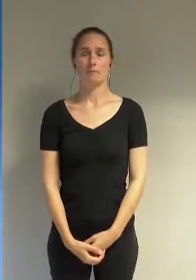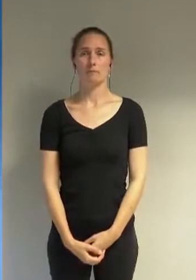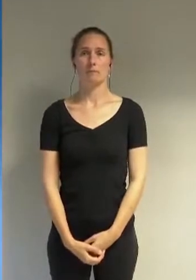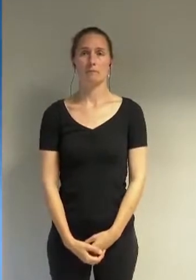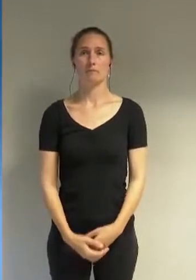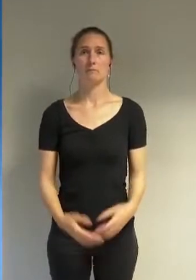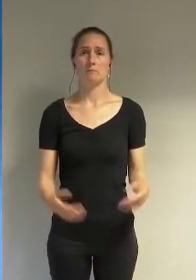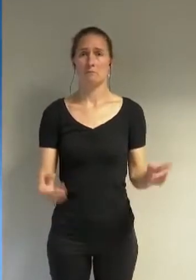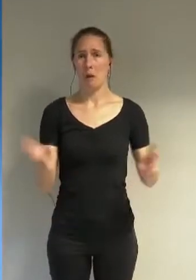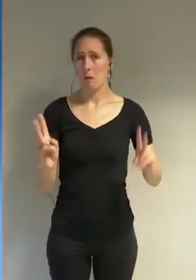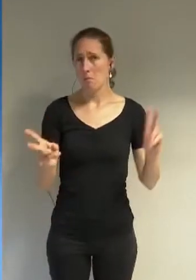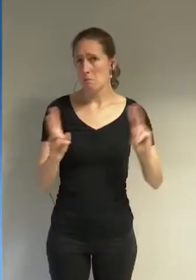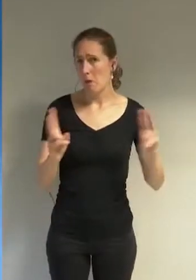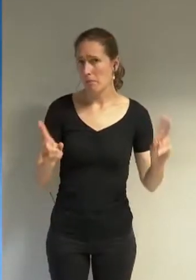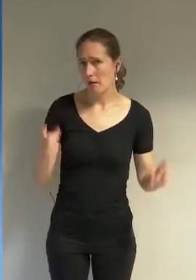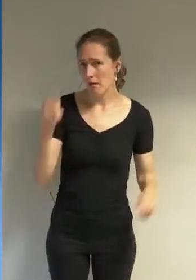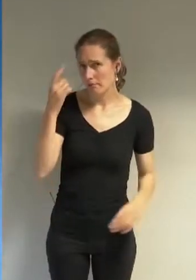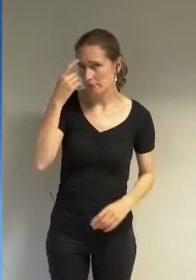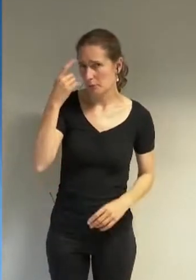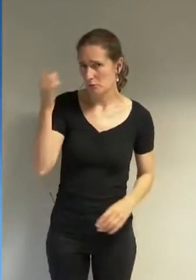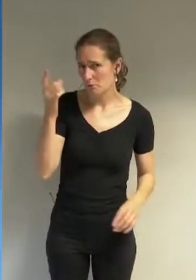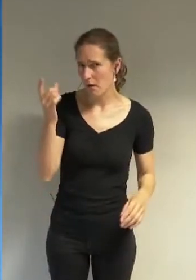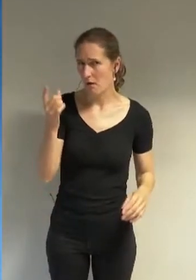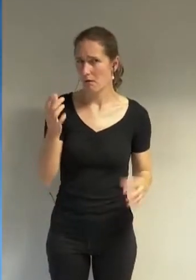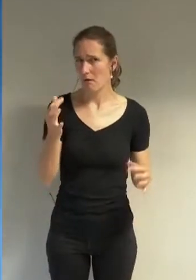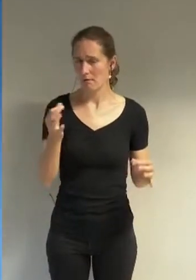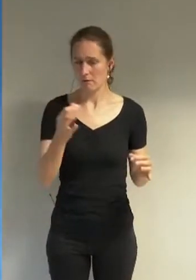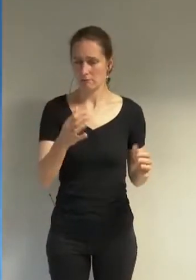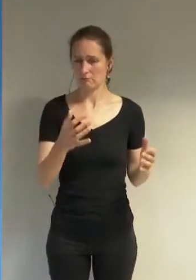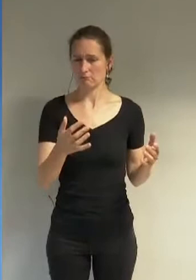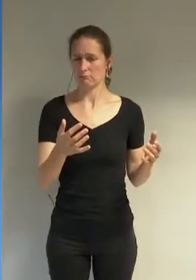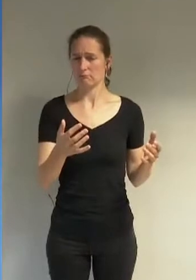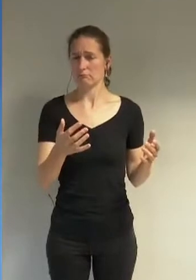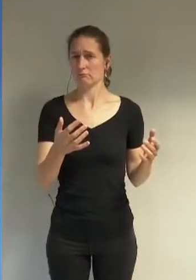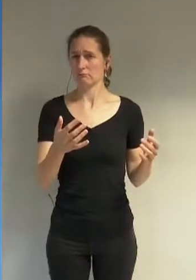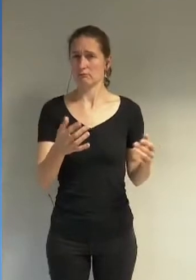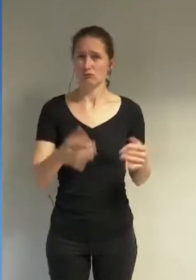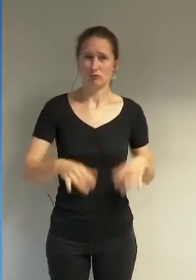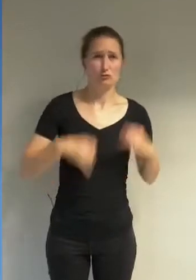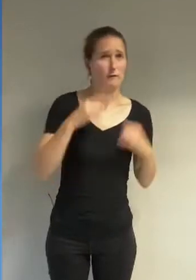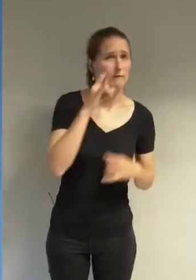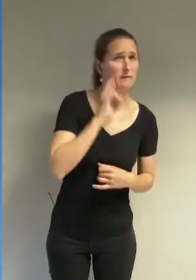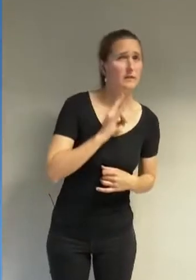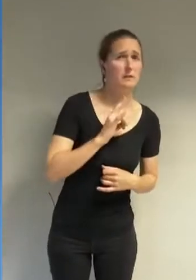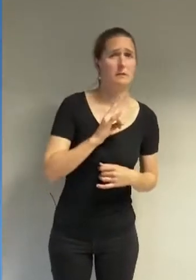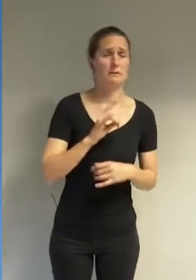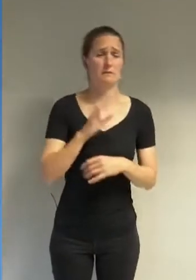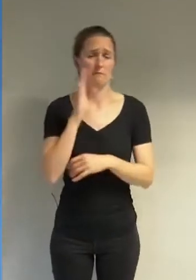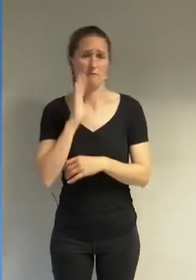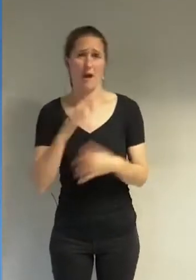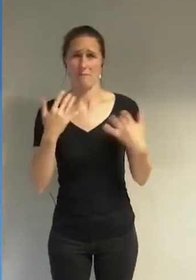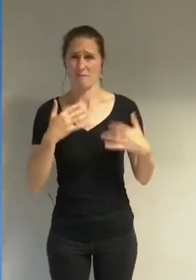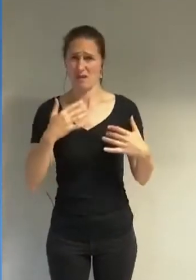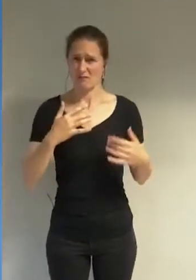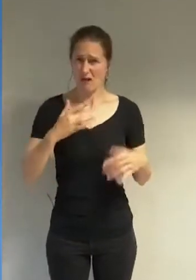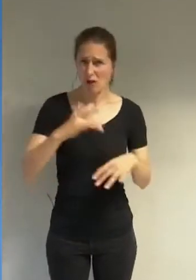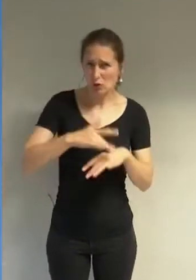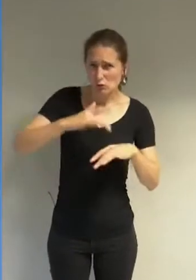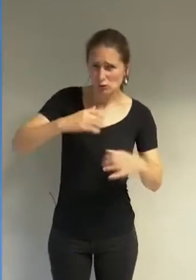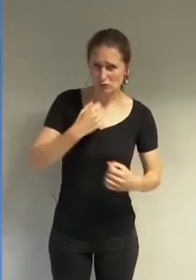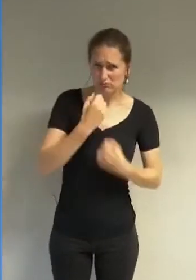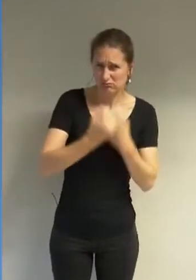ignorez-vous ce que subissent déjà aujourd'hui les jeunes filles et les femmes selon la façon dont elles s'habillent